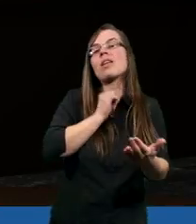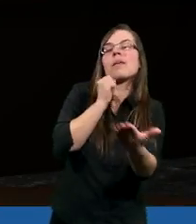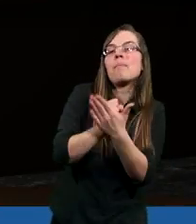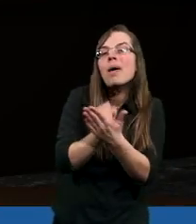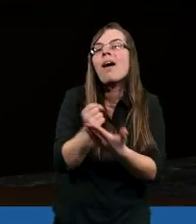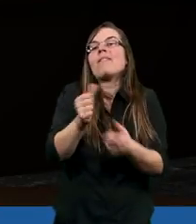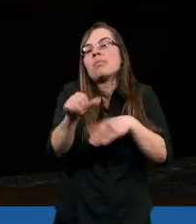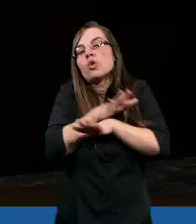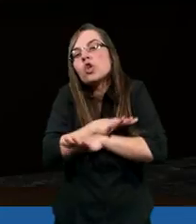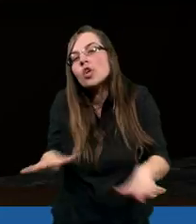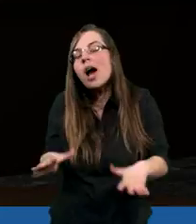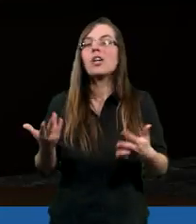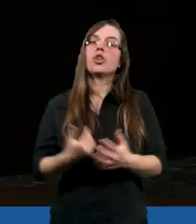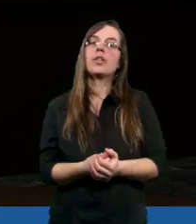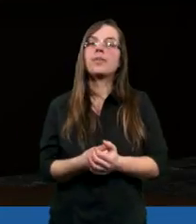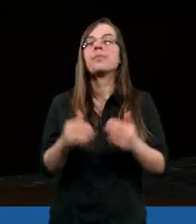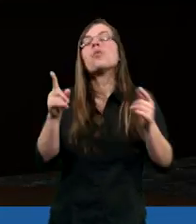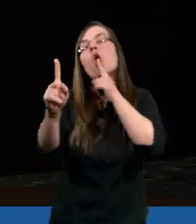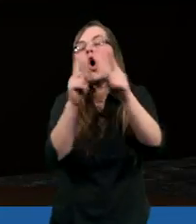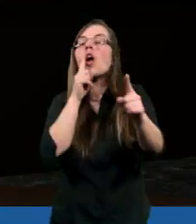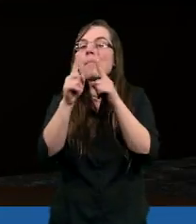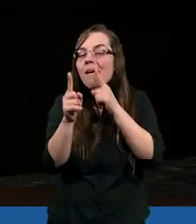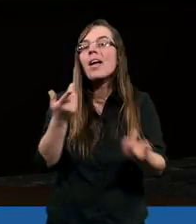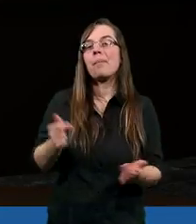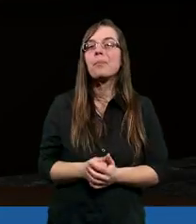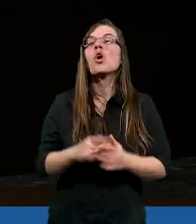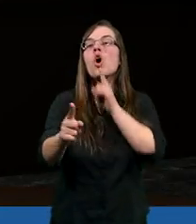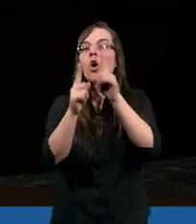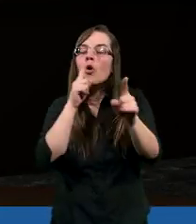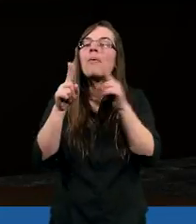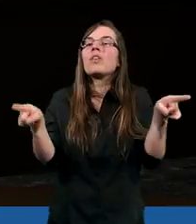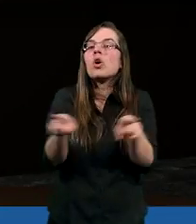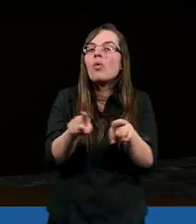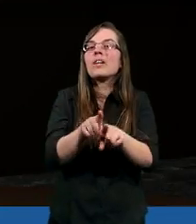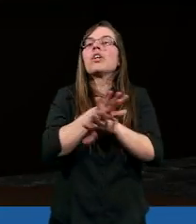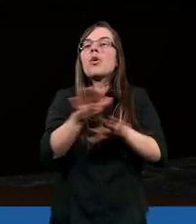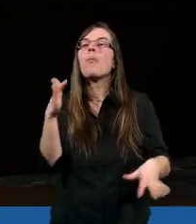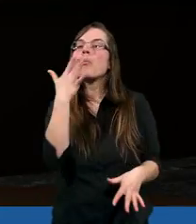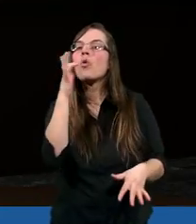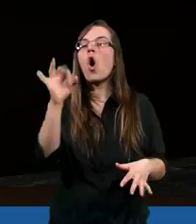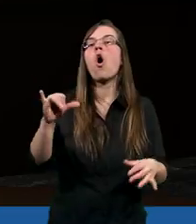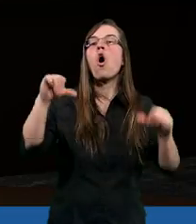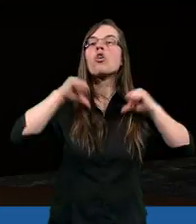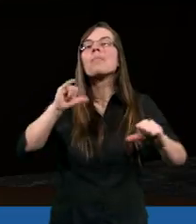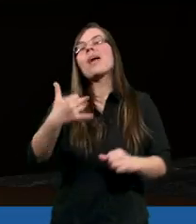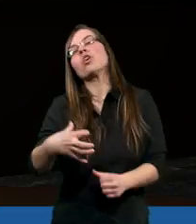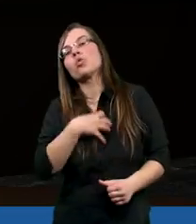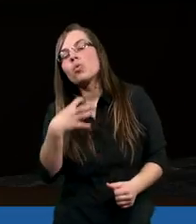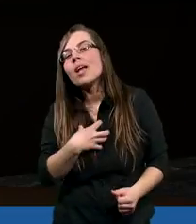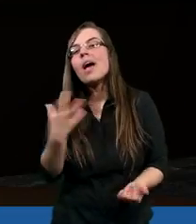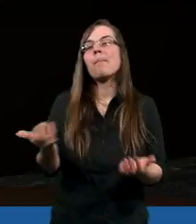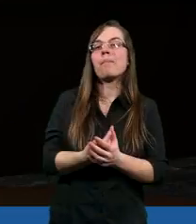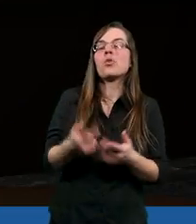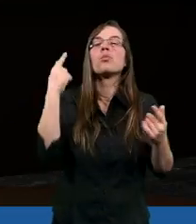sprawy, jesteśmy szczerzy, rozmawiamy i rozmawiamy również szczerze mówiąc o sobie, jak się czujemy,